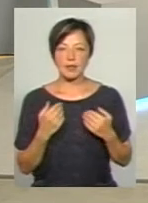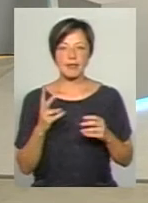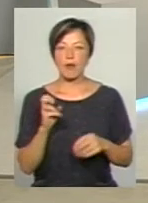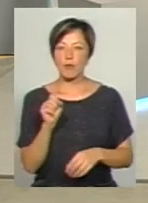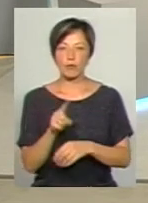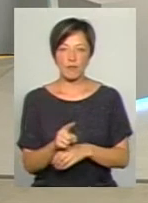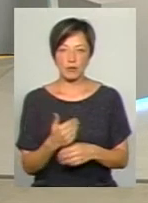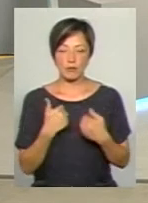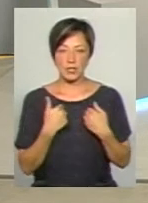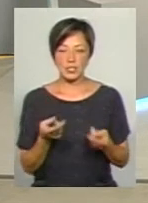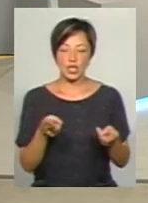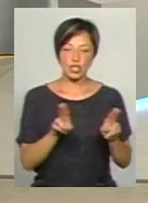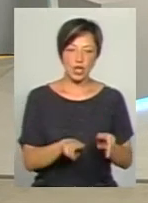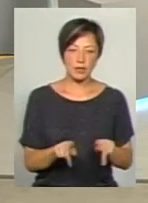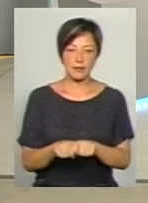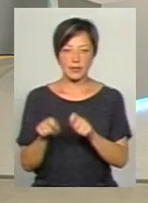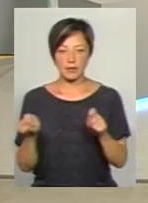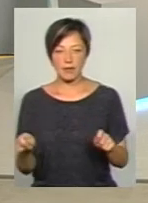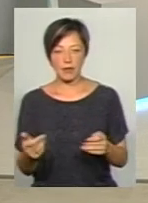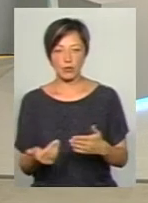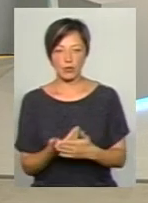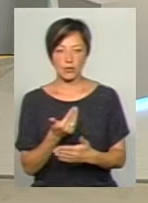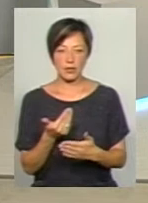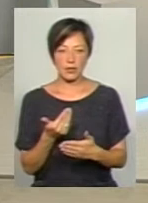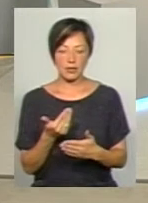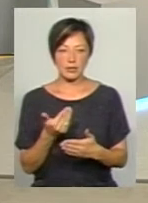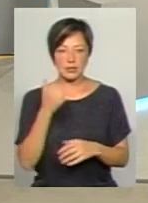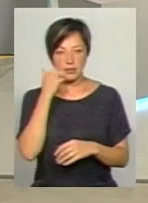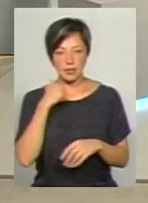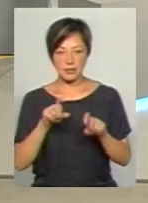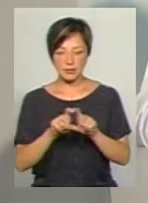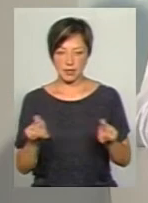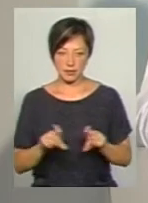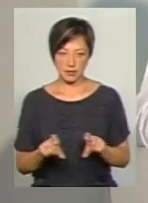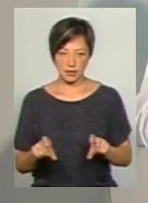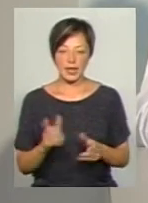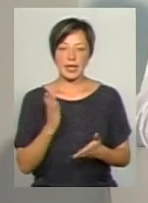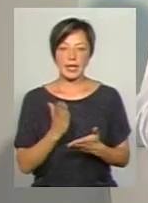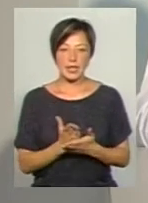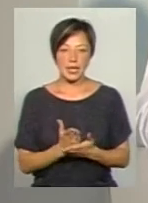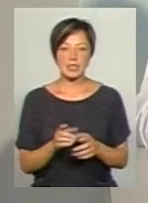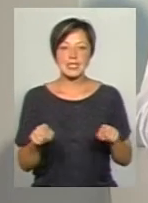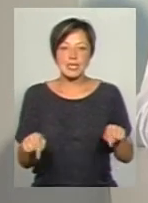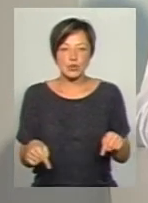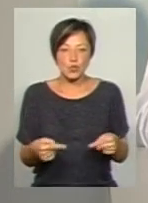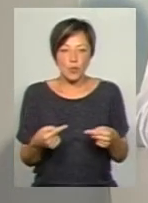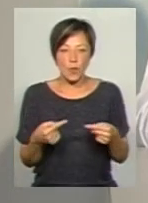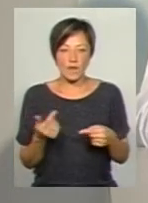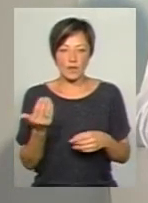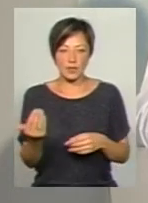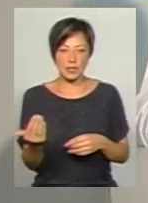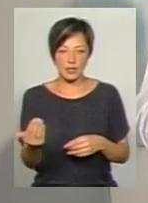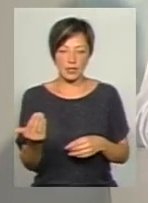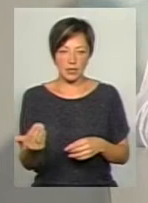Фасолі залишати чи відкривати нові чи старі навчальні заклади. Є засновник того чи іншого навчального